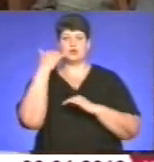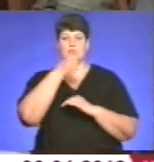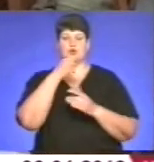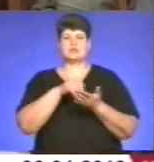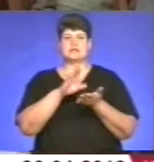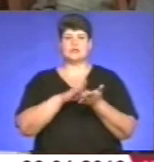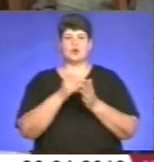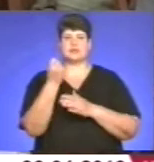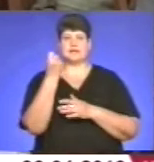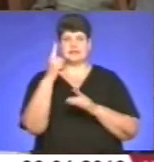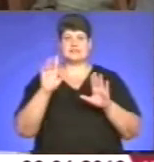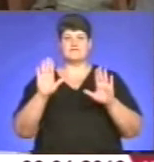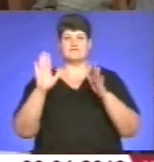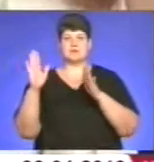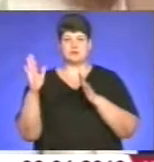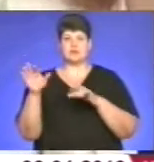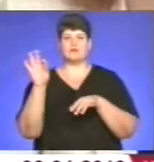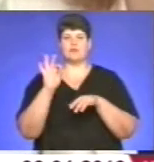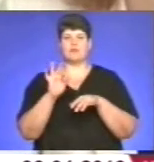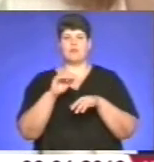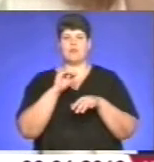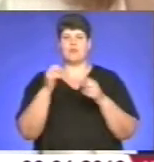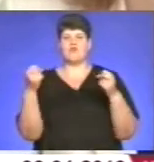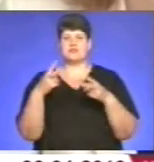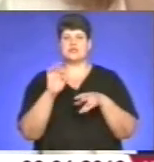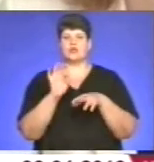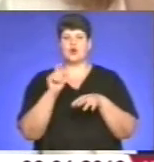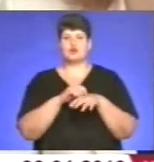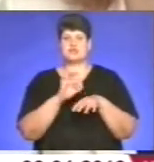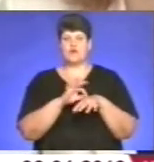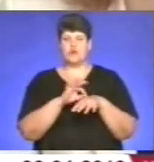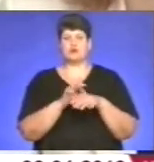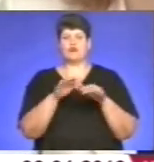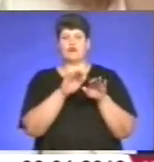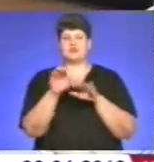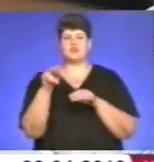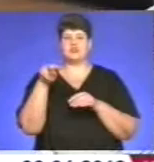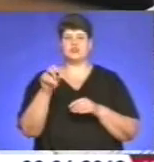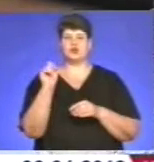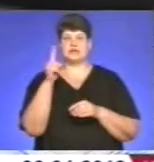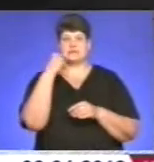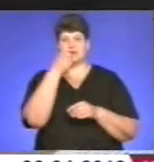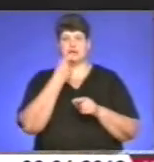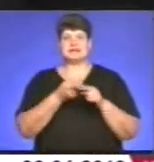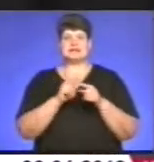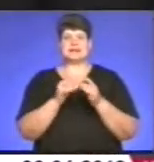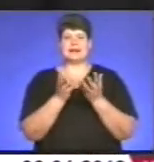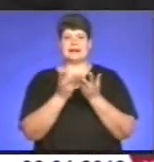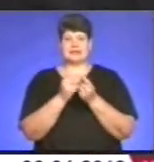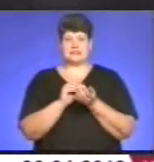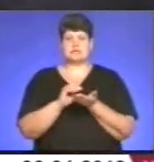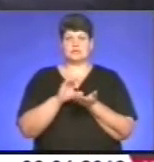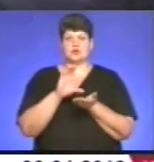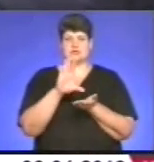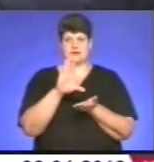зареєстровано 11 випадків професійних захворювань. Фахівці кажуть, у порівнянні з 2011 роком ця кількість зросла.